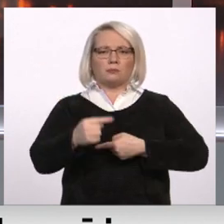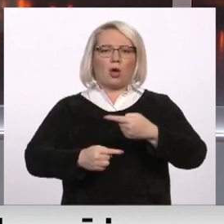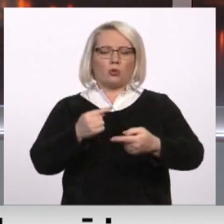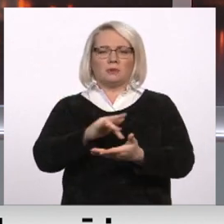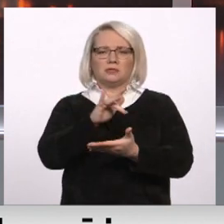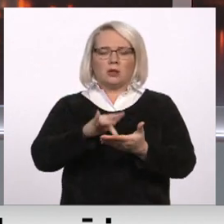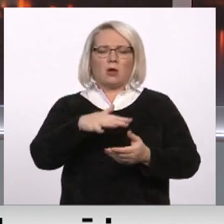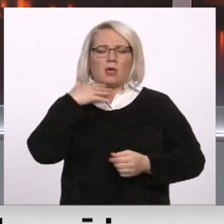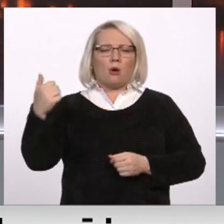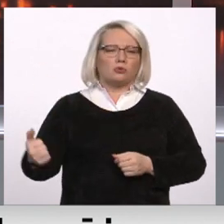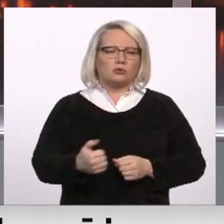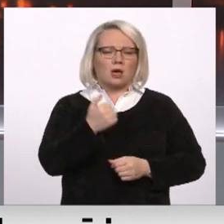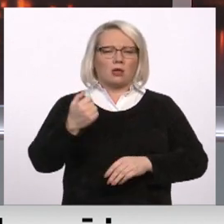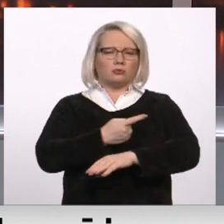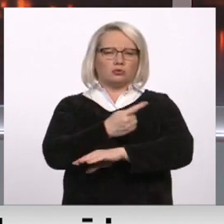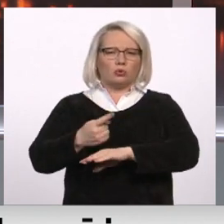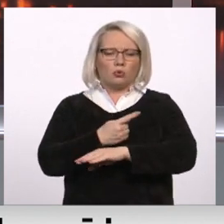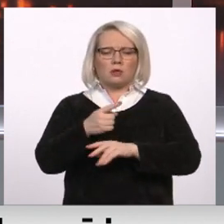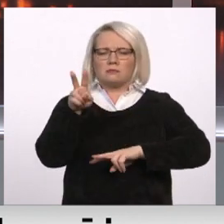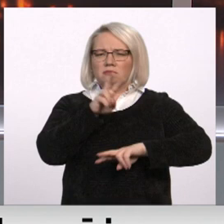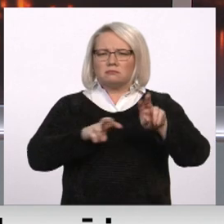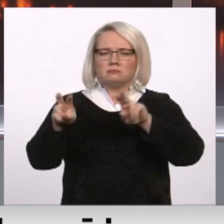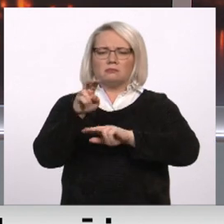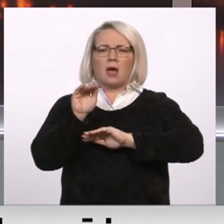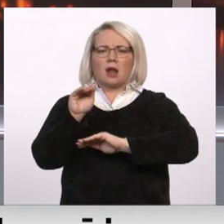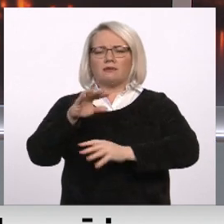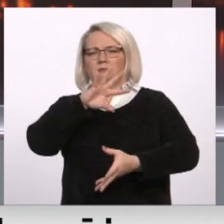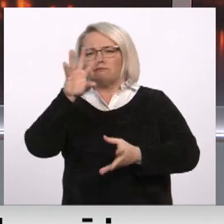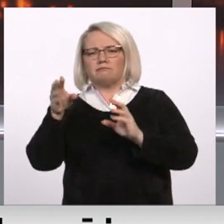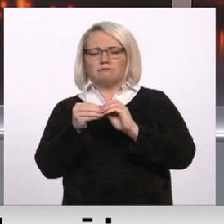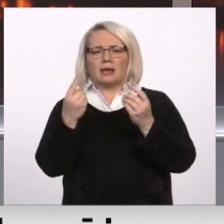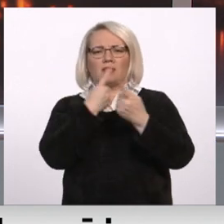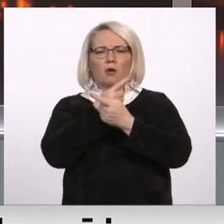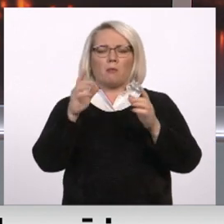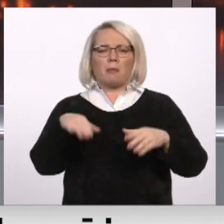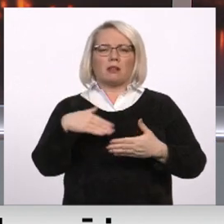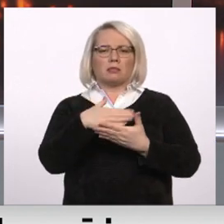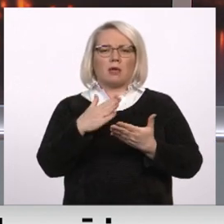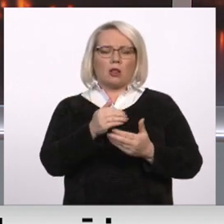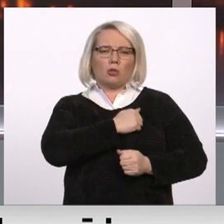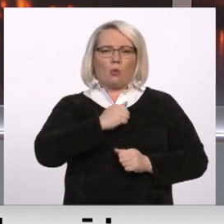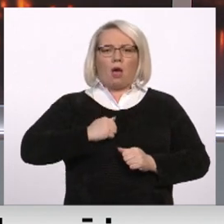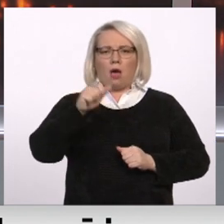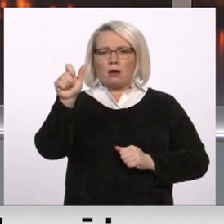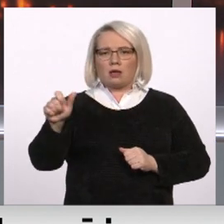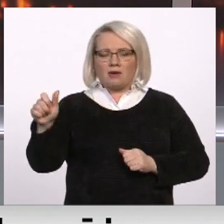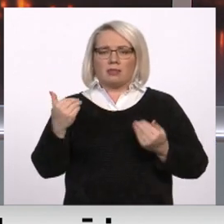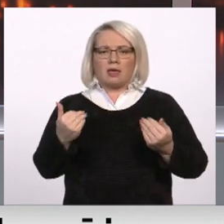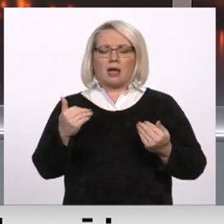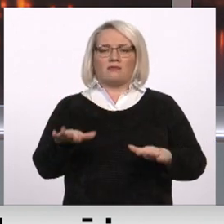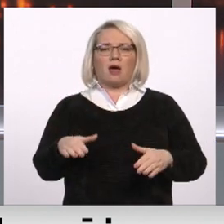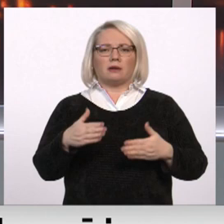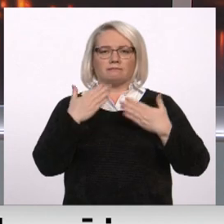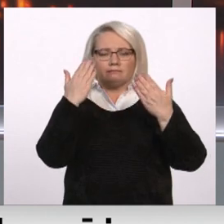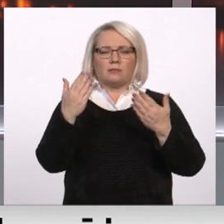neskaitāmas stundas pavadījis Latvijas un ārvalsts arhīvos, apkopojot informāciju par daļu no šiem karavīriem. Tagad tā ikvienam pieejam unikālā datu